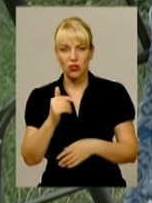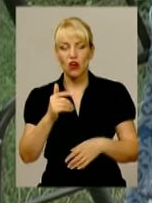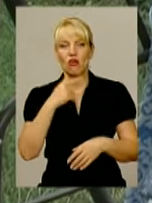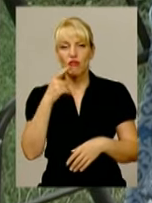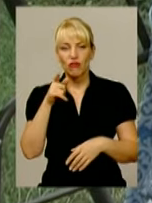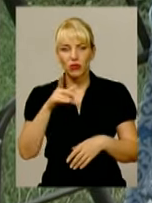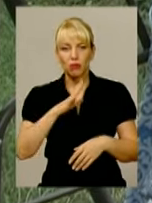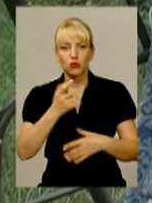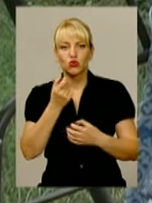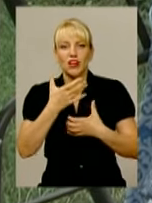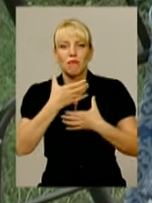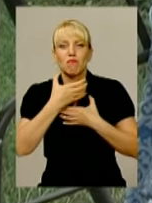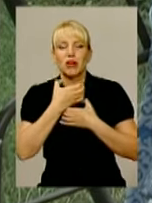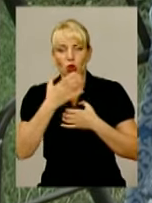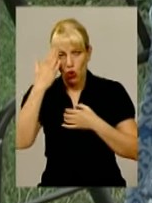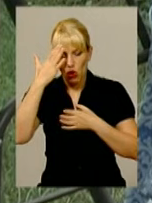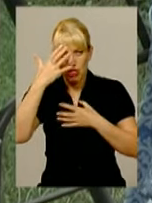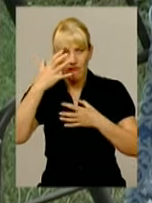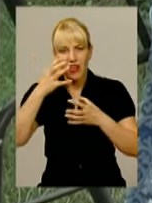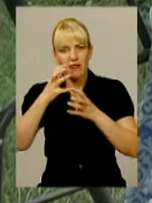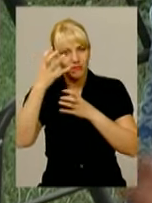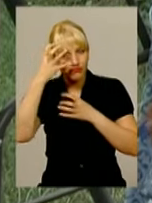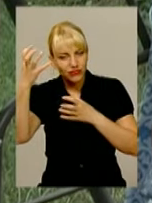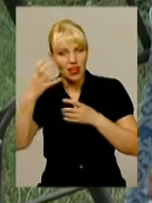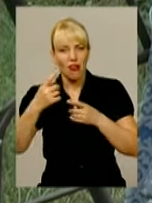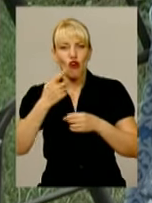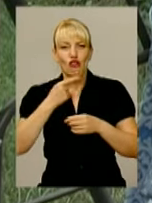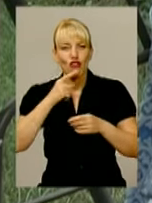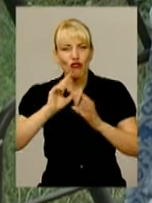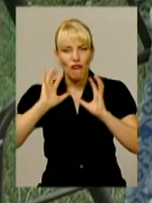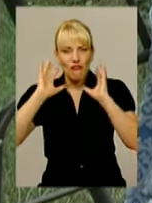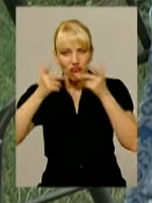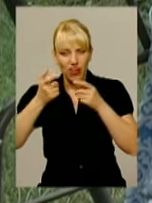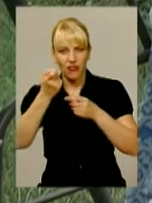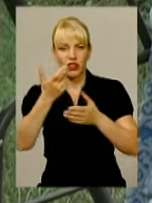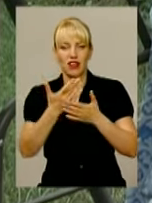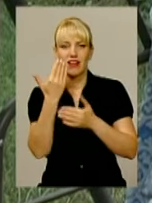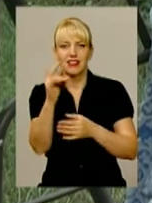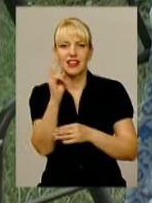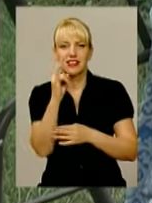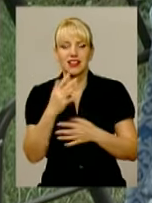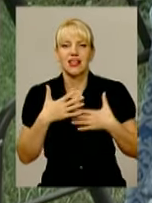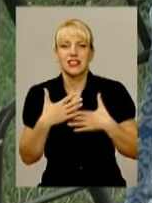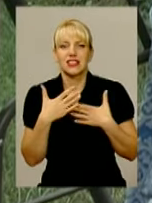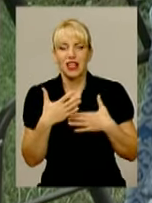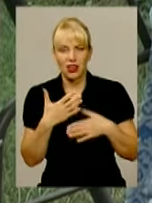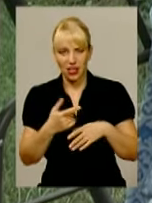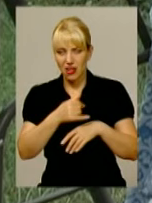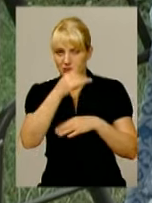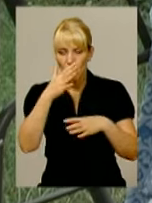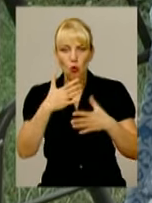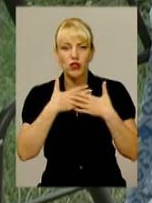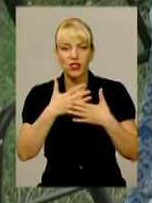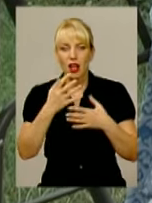придусився, в нього гематома в голові, в нього крововилив, ваша дитина забдихається, він не може дихати, він на